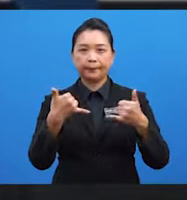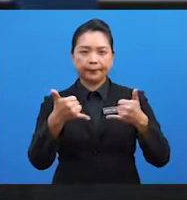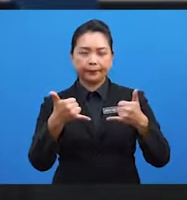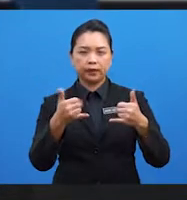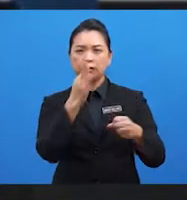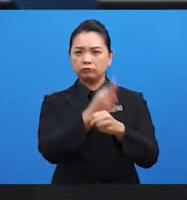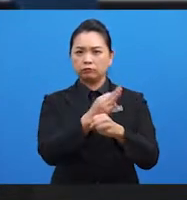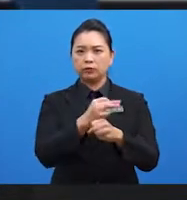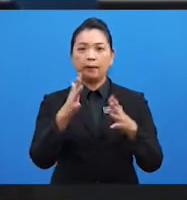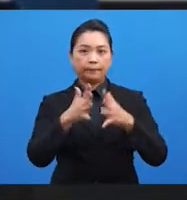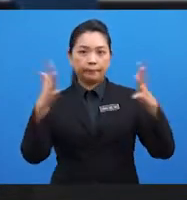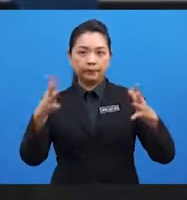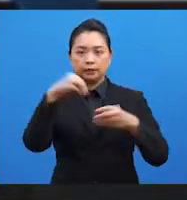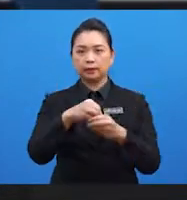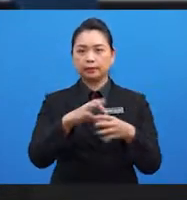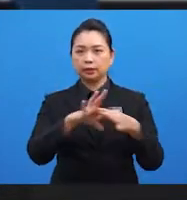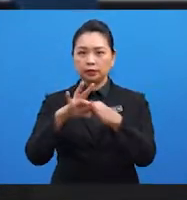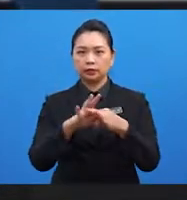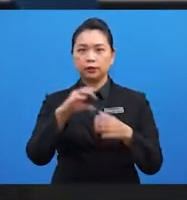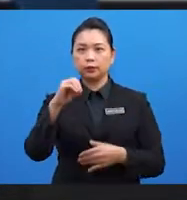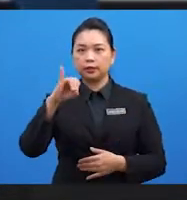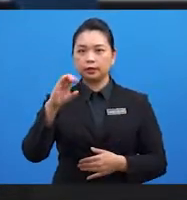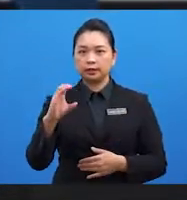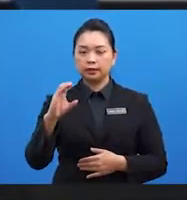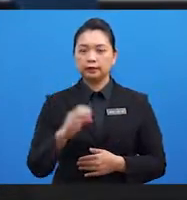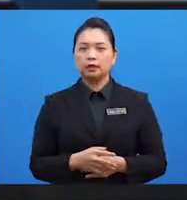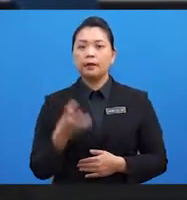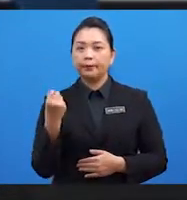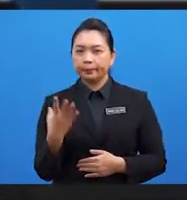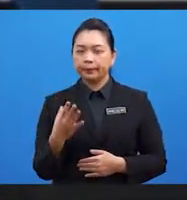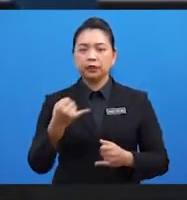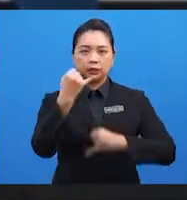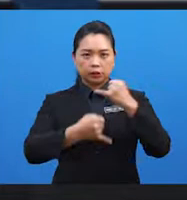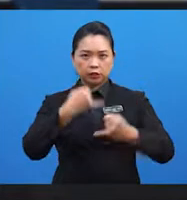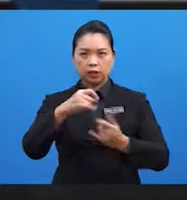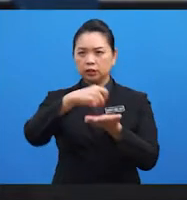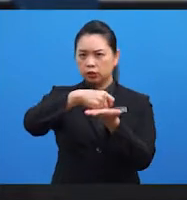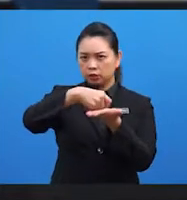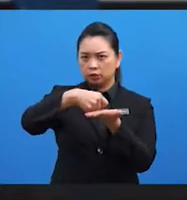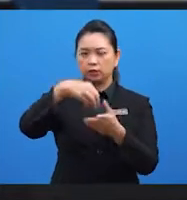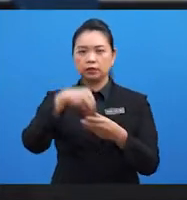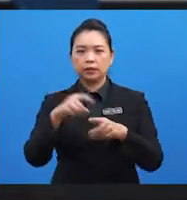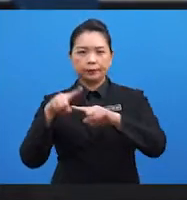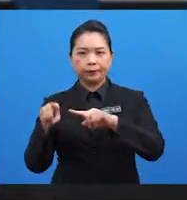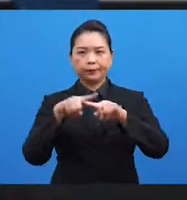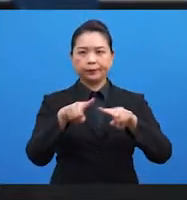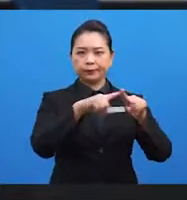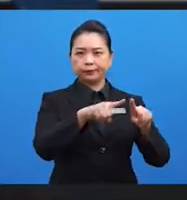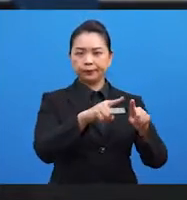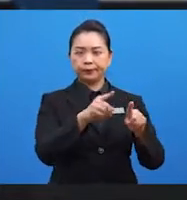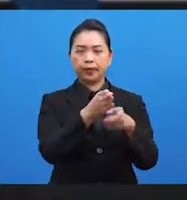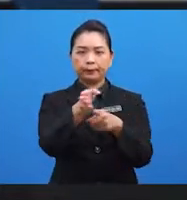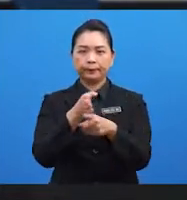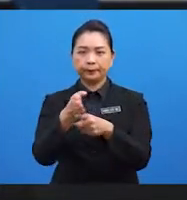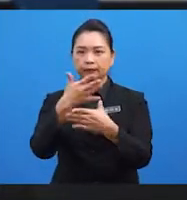peranan yang besar dalam kerjasama OIC. Beberapa kejayaan yang dicatat dalam pelbagai bidang.